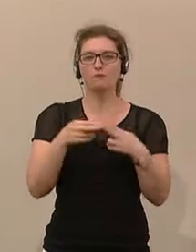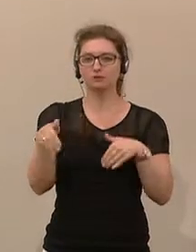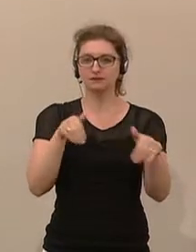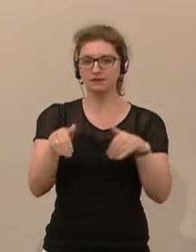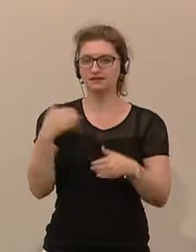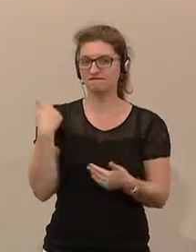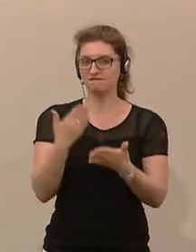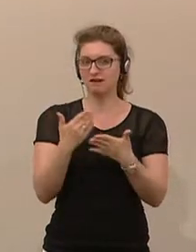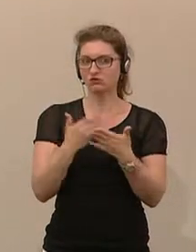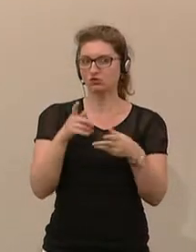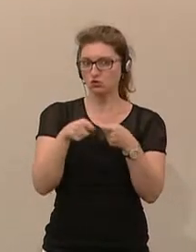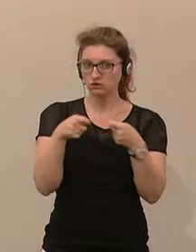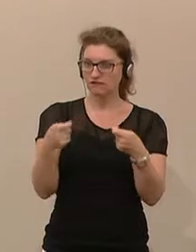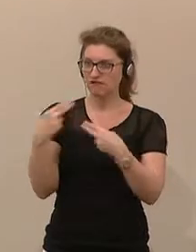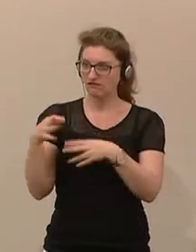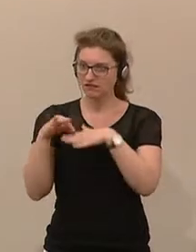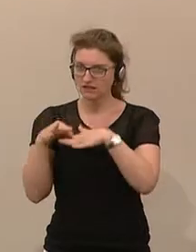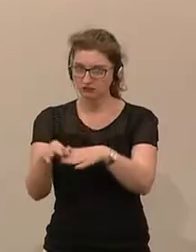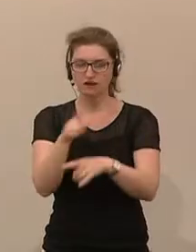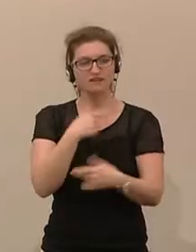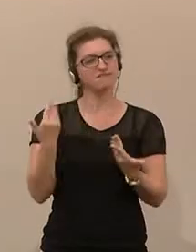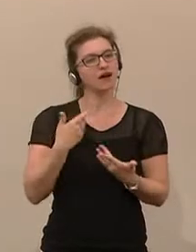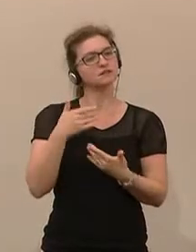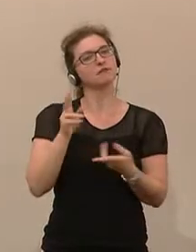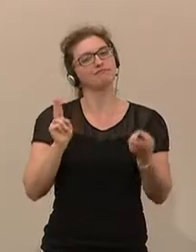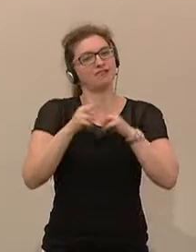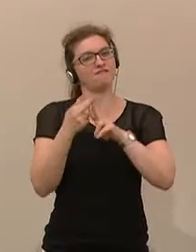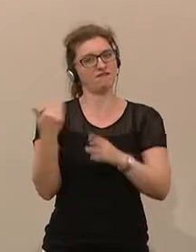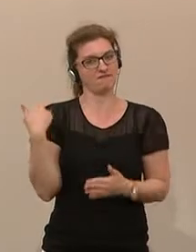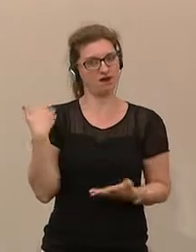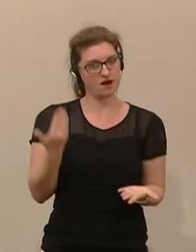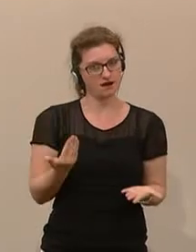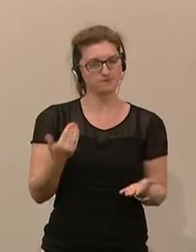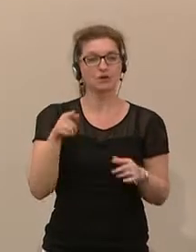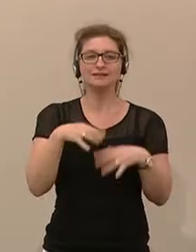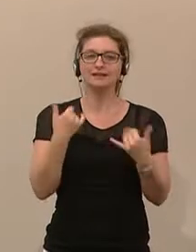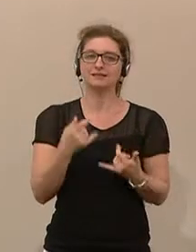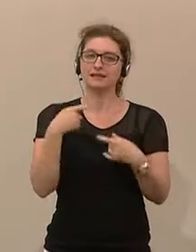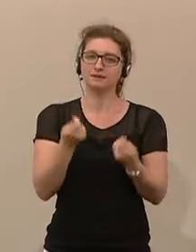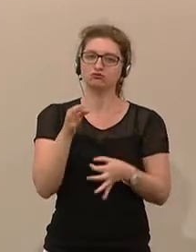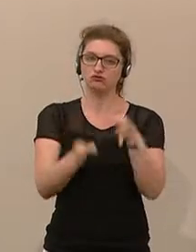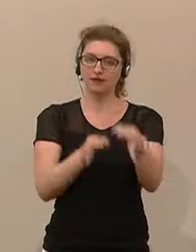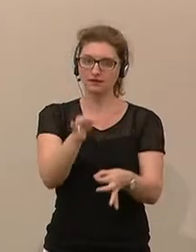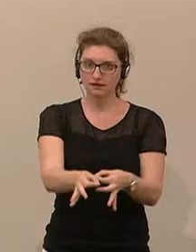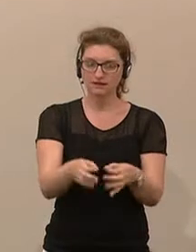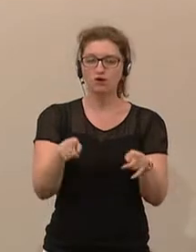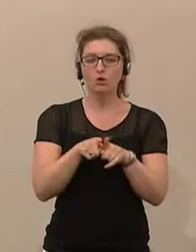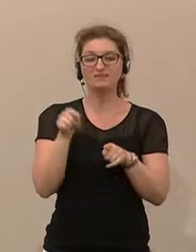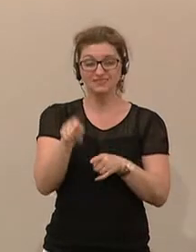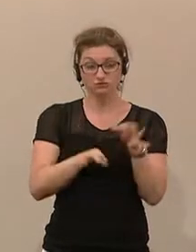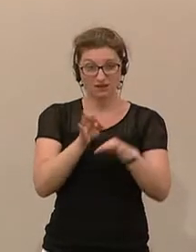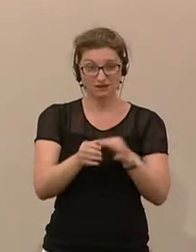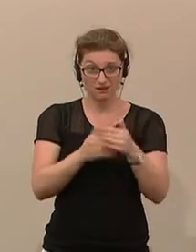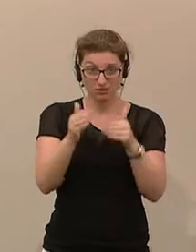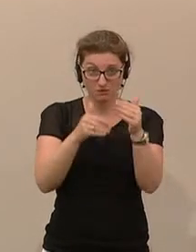hat das konsequent so fortgeführt. Wir haben eine Enquete gehabt. Es gibt jetzt eine Strategie, und aufbauend auf